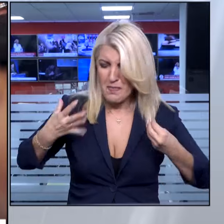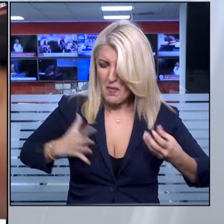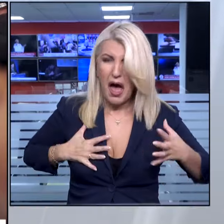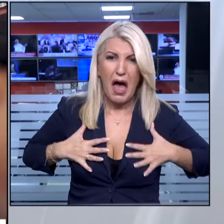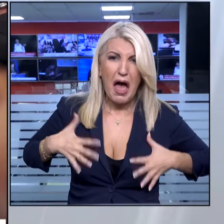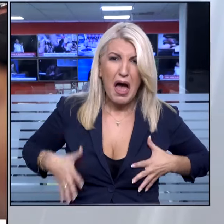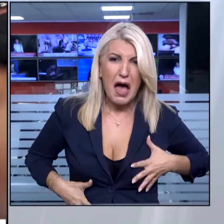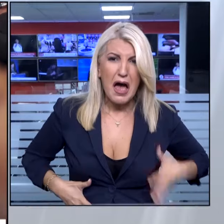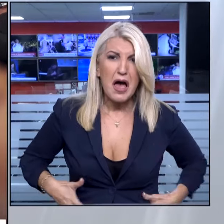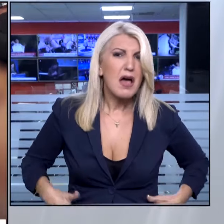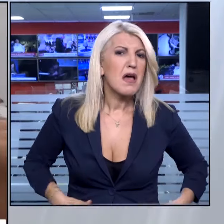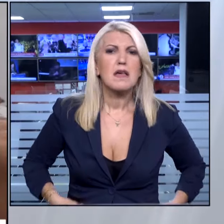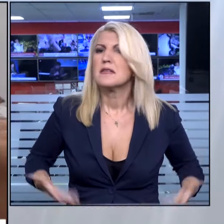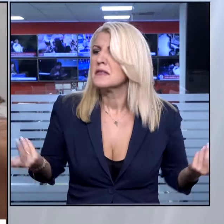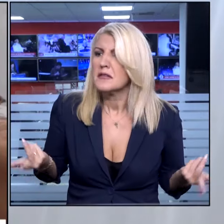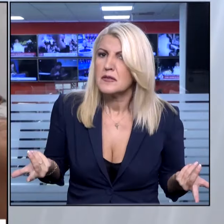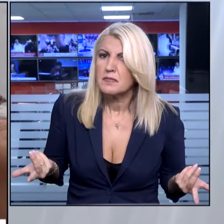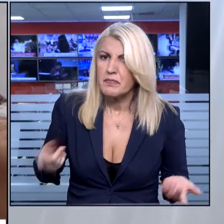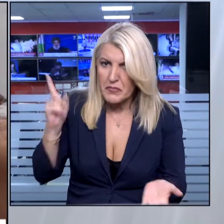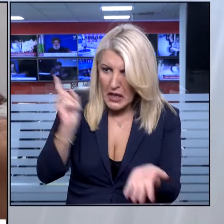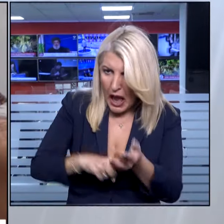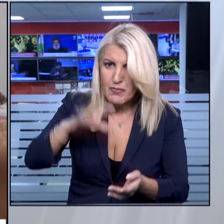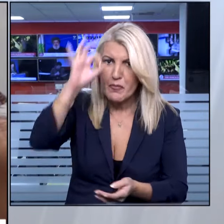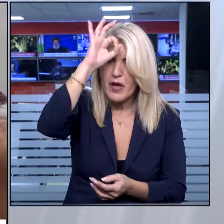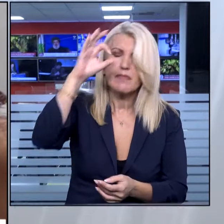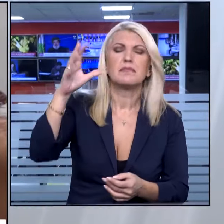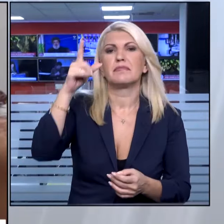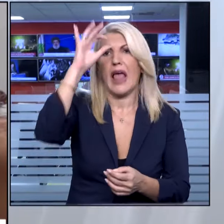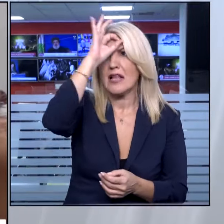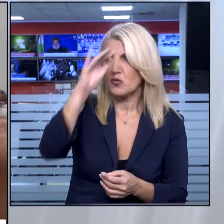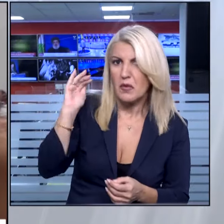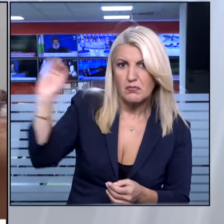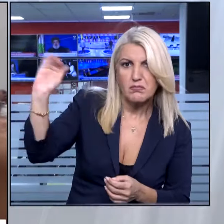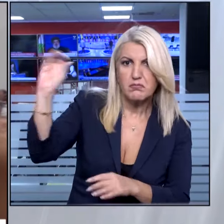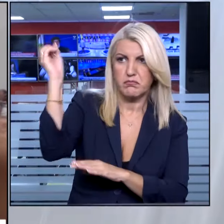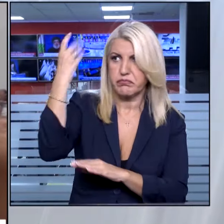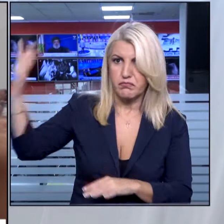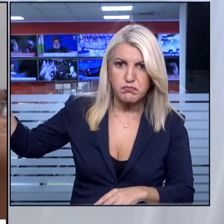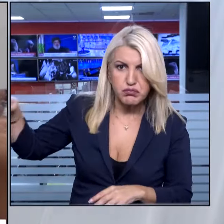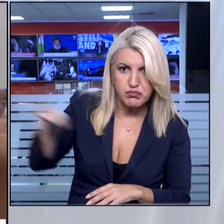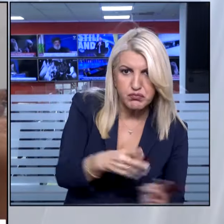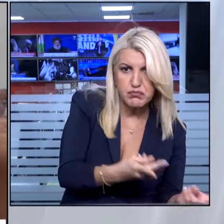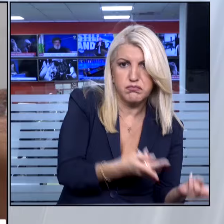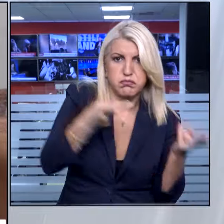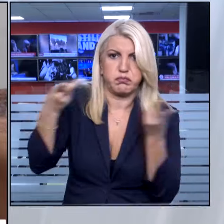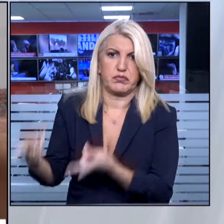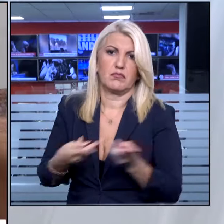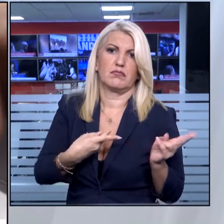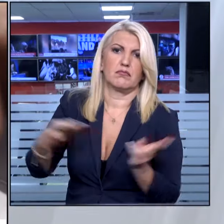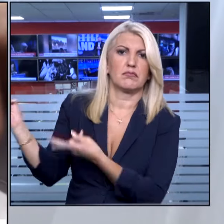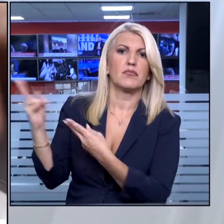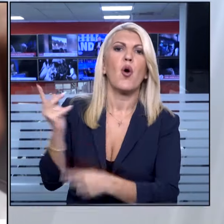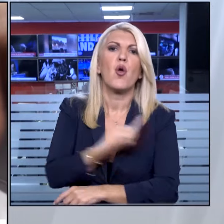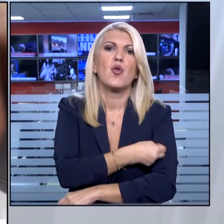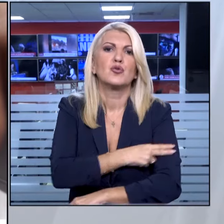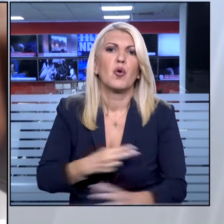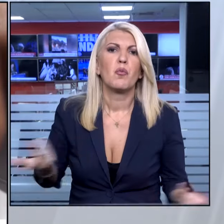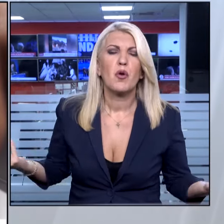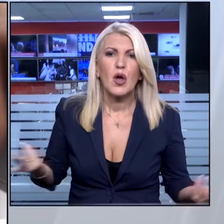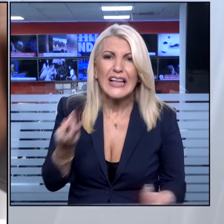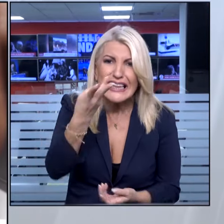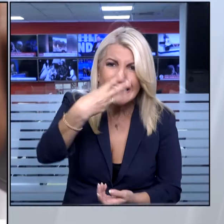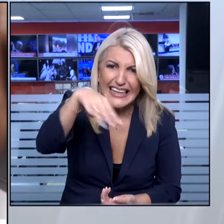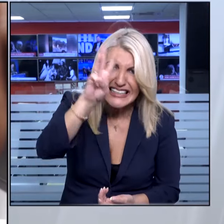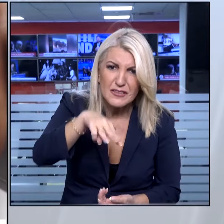περίθραψης από το ΕΚΑΒ, σε τρεις μέρες είναι γεμάτος τραύματα σε όλο του το